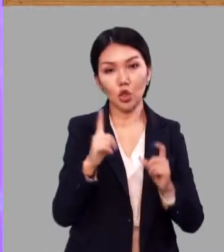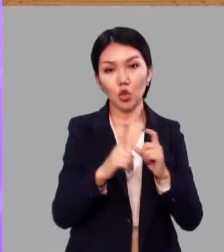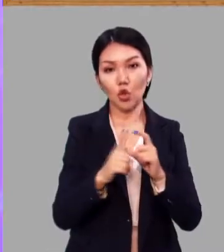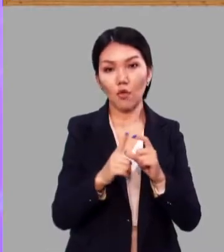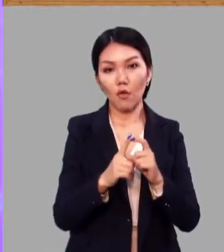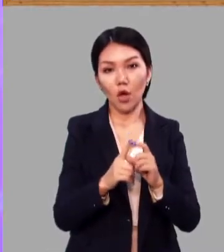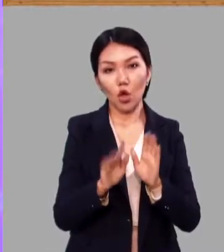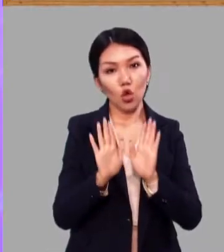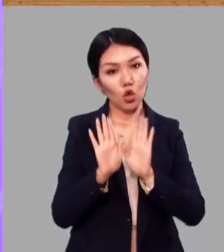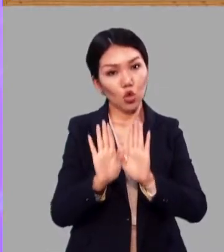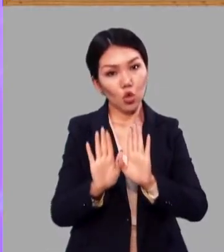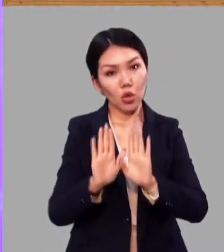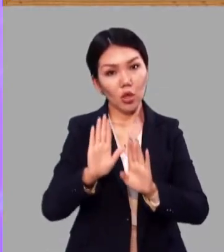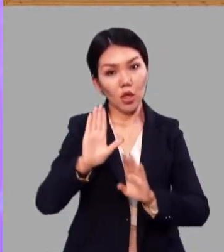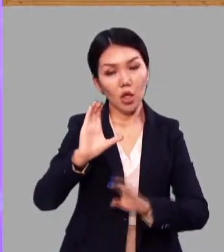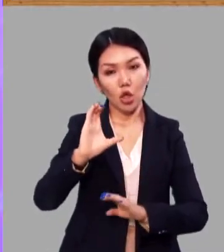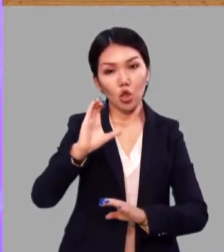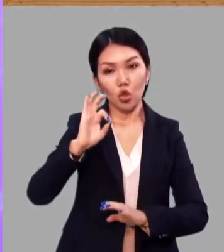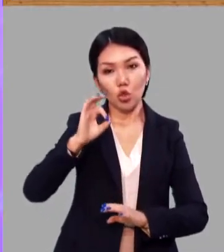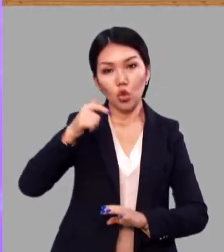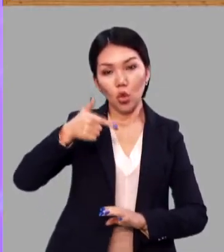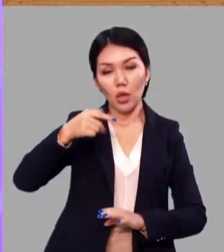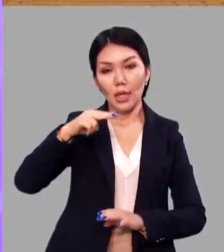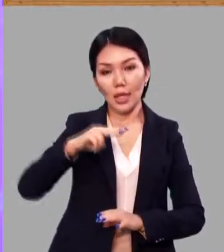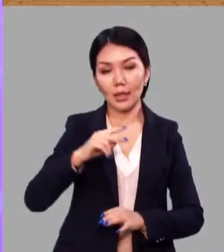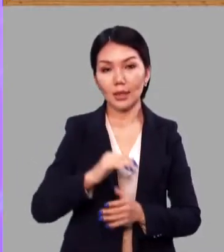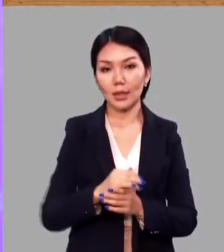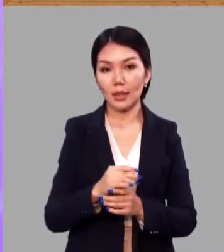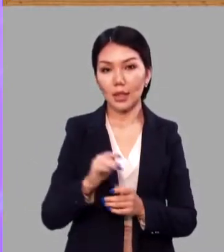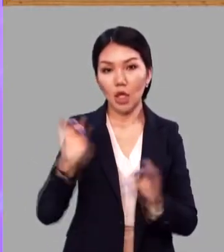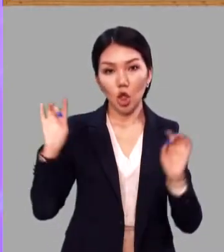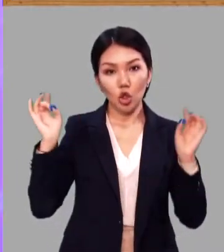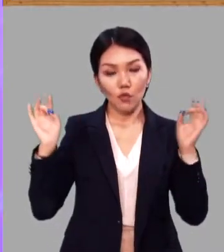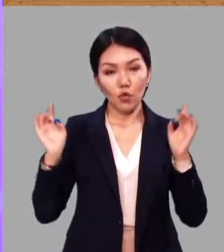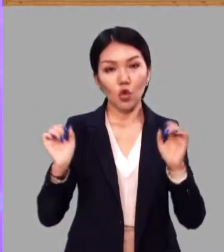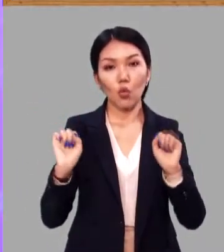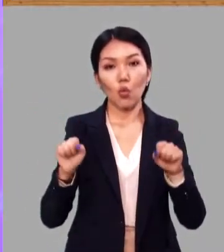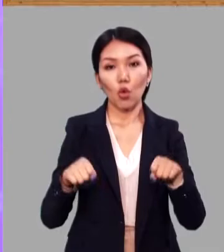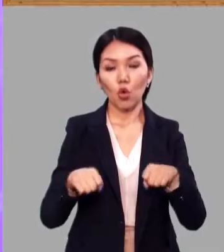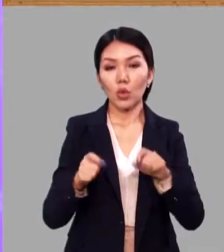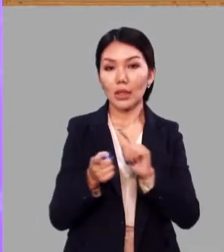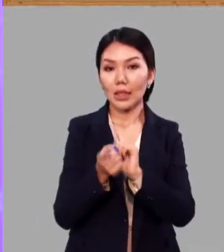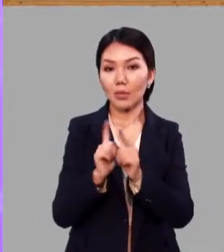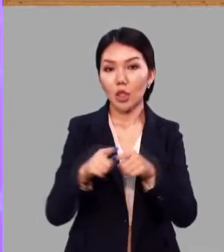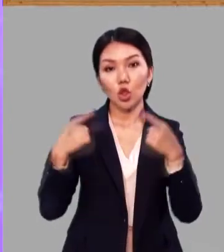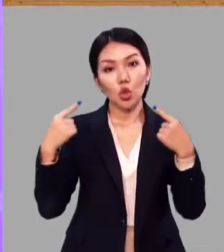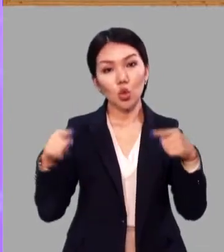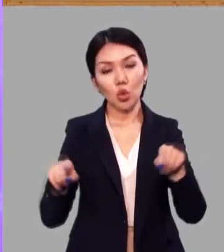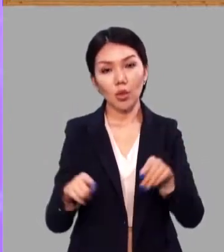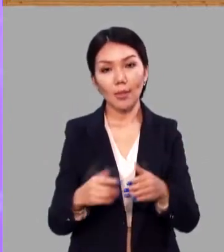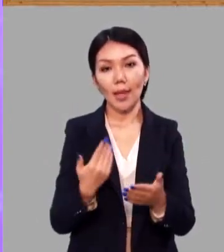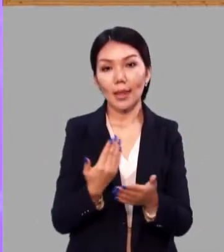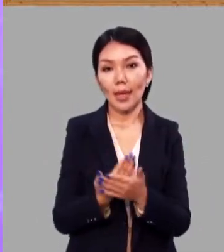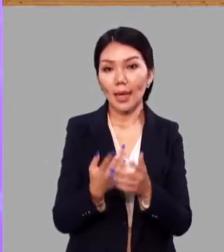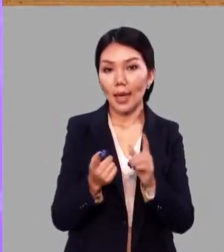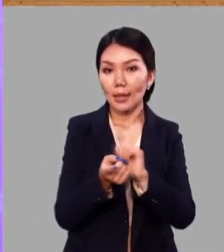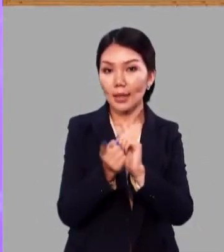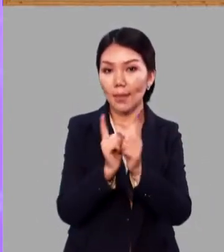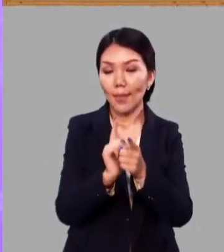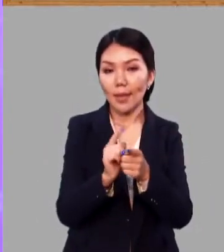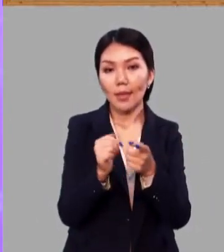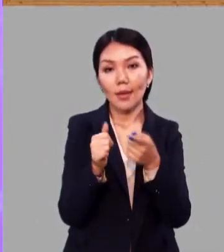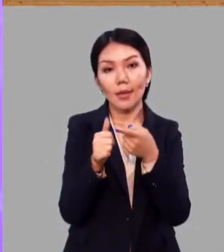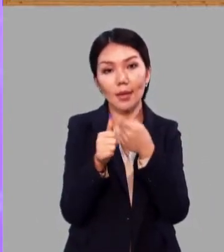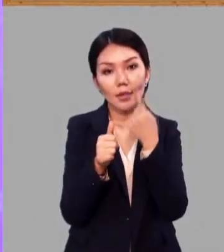слов одни согласные звуки могут заменяться другими. Такая